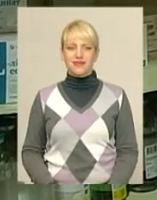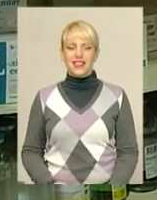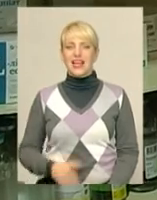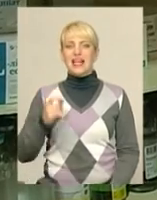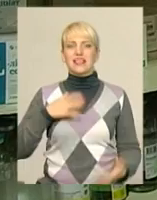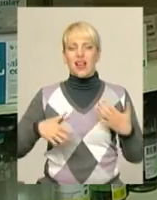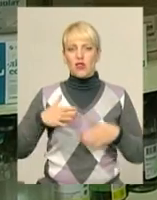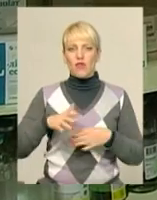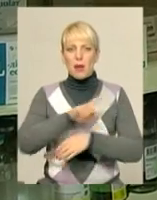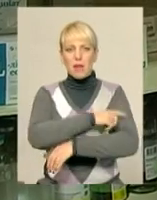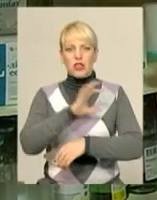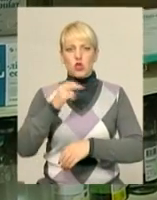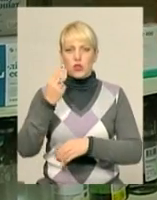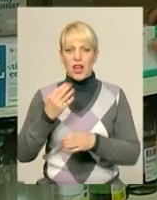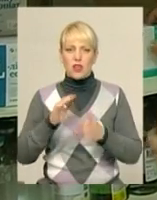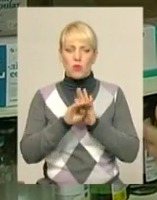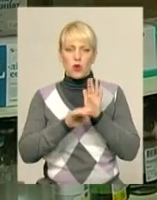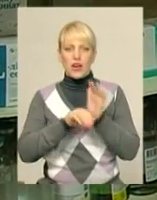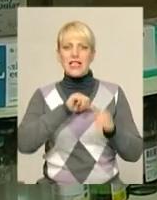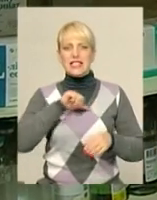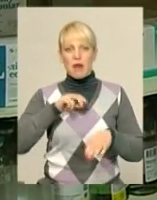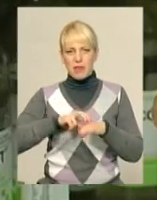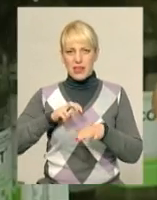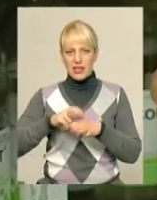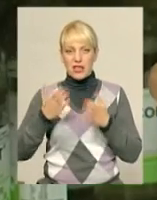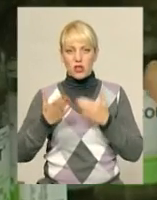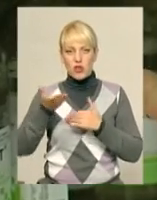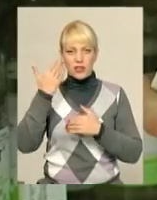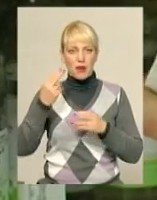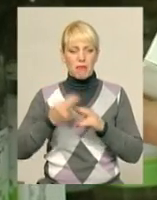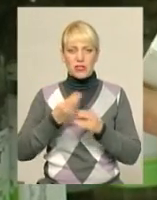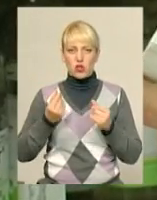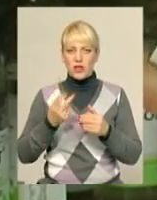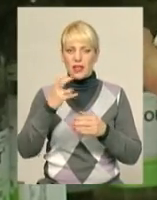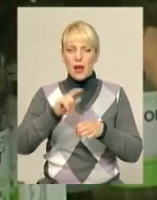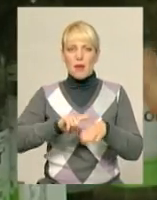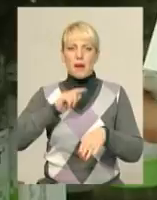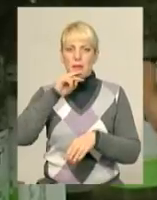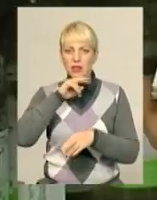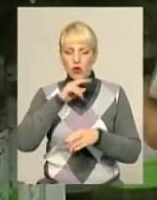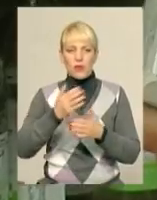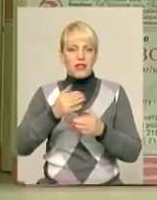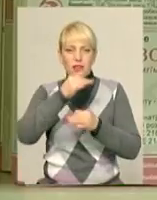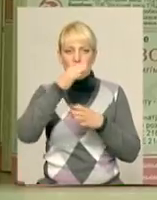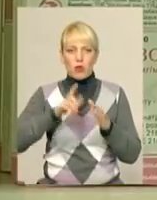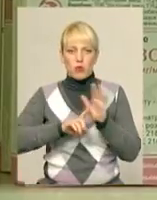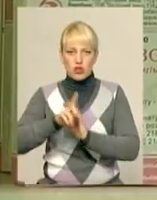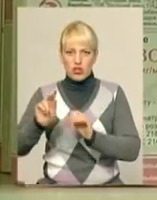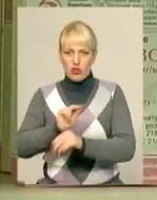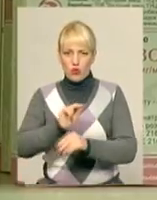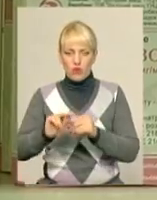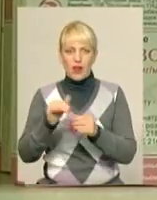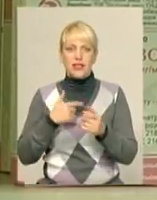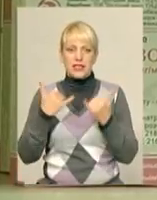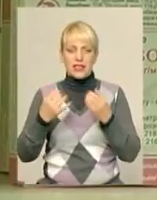Задоволені медико-соціальною програмою і семі лікарі, якщо раніше без грошей на медикаменти вони не могли почати лікування, то тепер ситуація значно